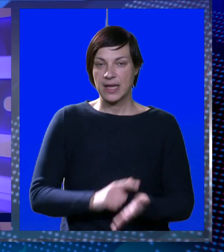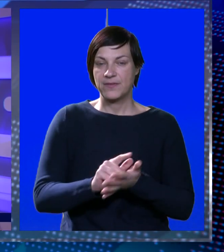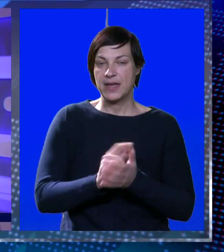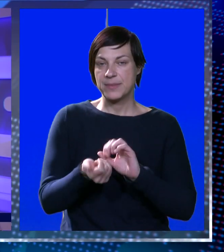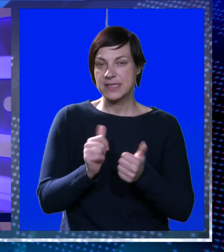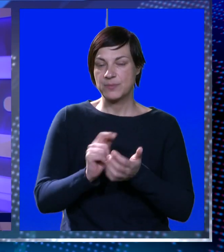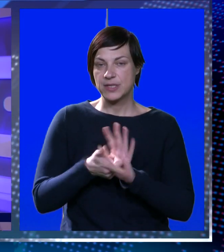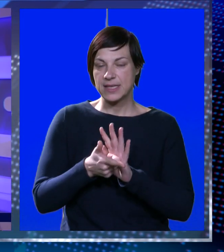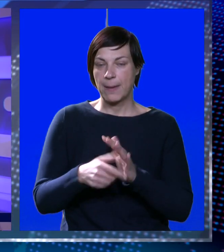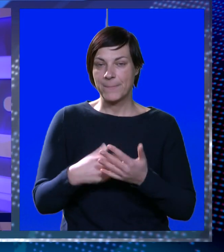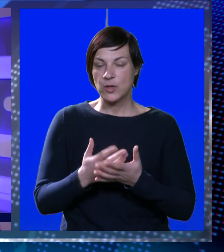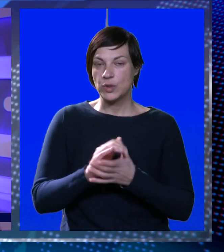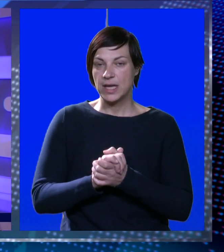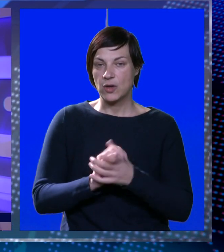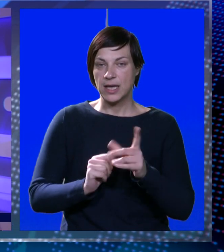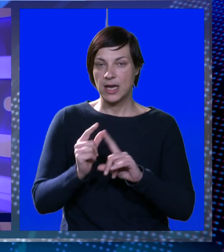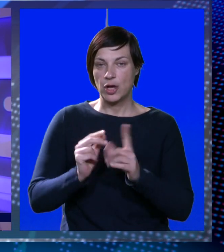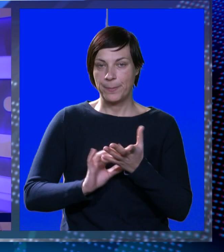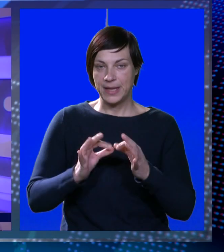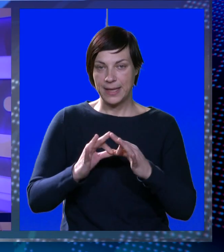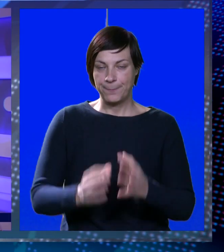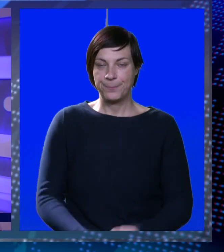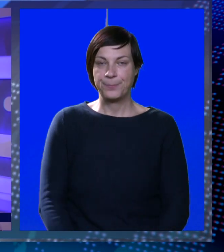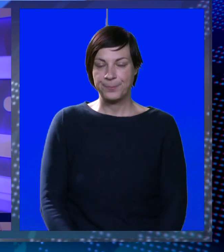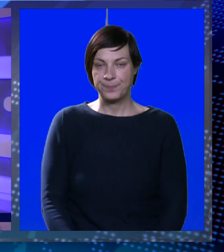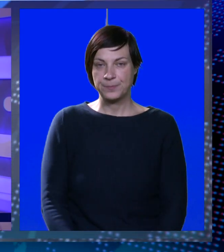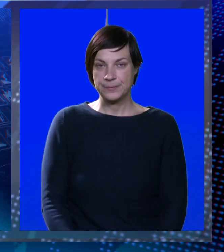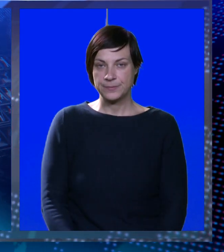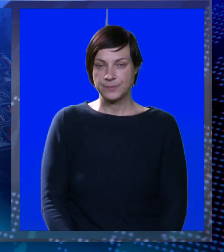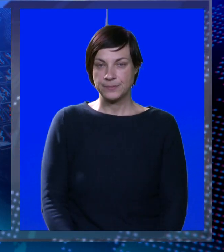Vrijeme je za sportske minute i kolegu Davora Lopina.